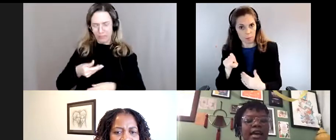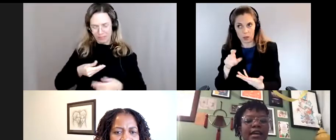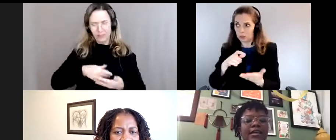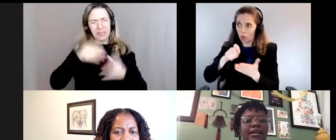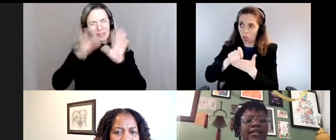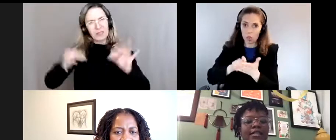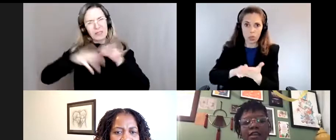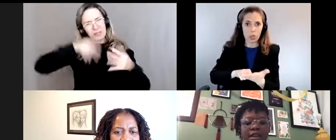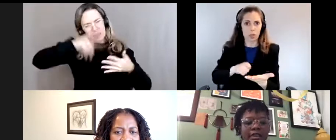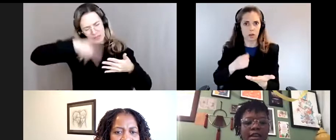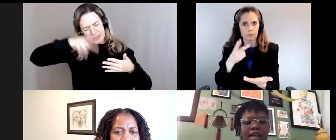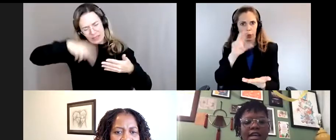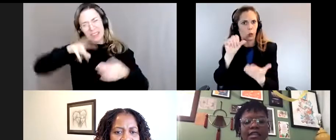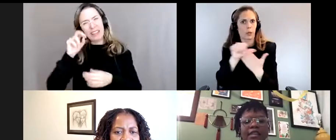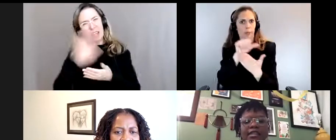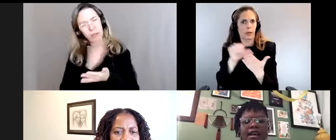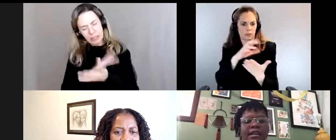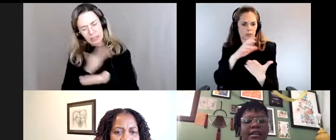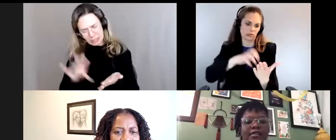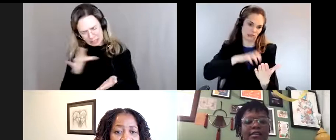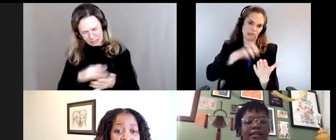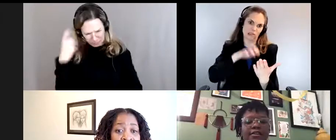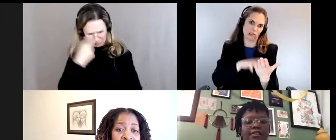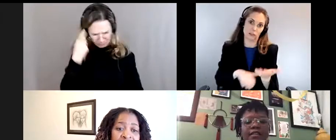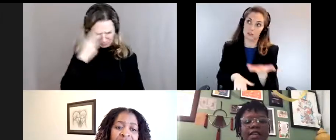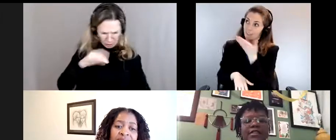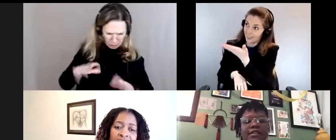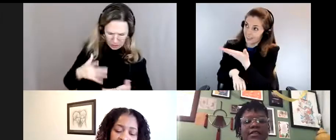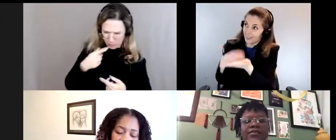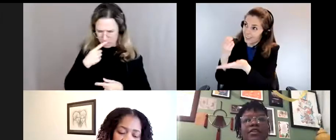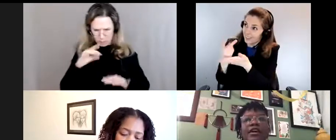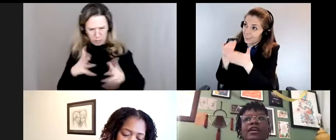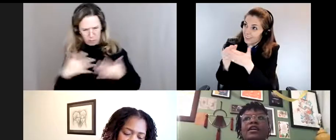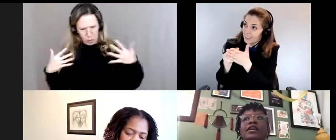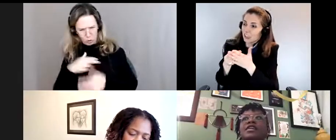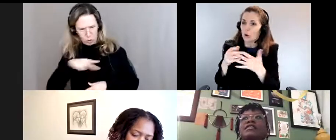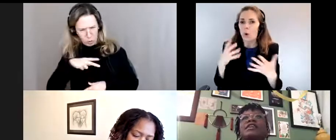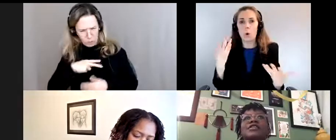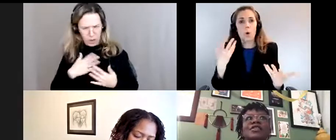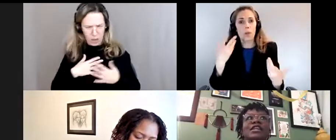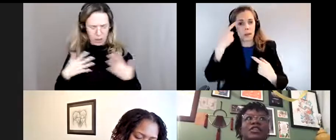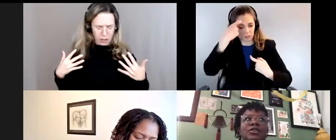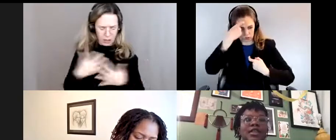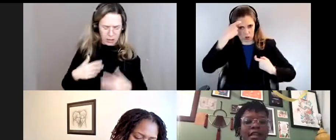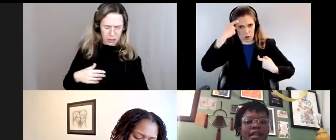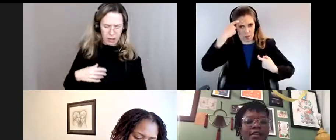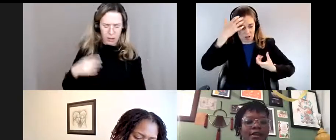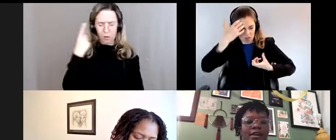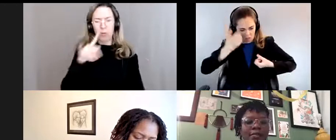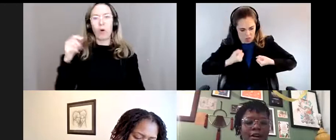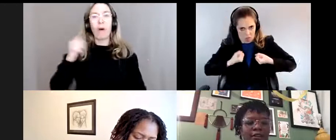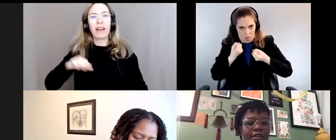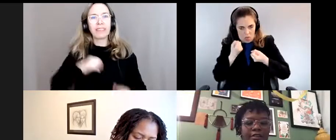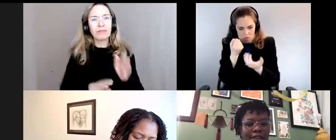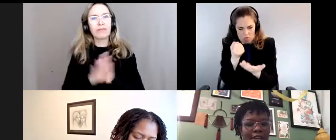explications et on essaie de comprendre comment est-ce qu'on peut utiliser nos traumas, les éléments traumatiques qu'on a vécu pour essayer d